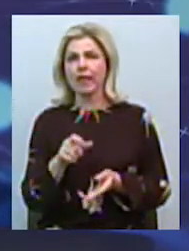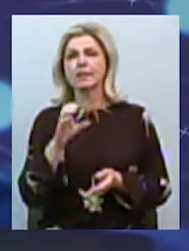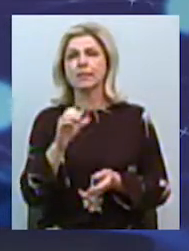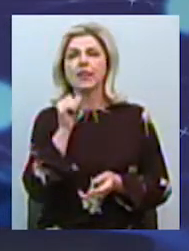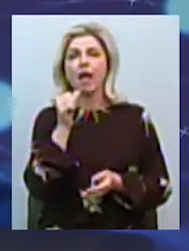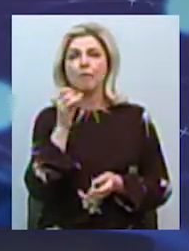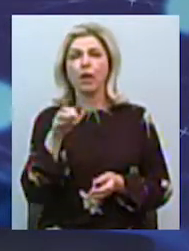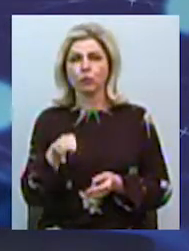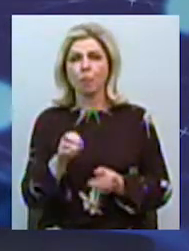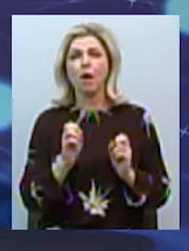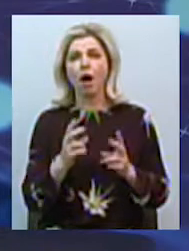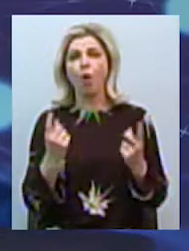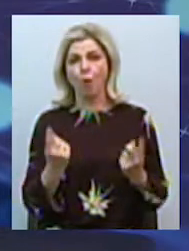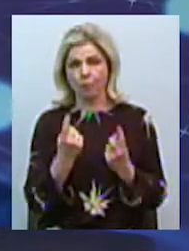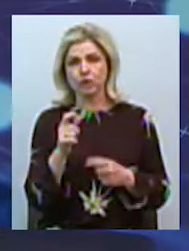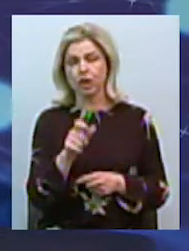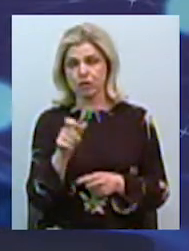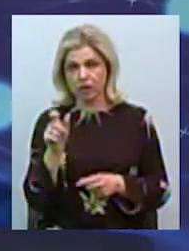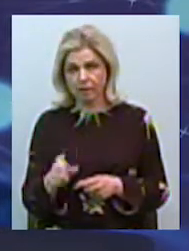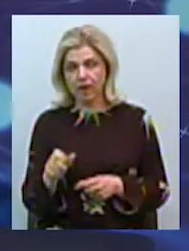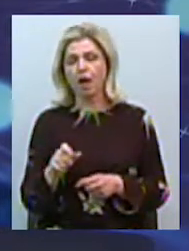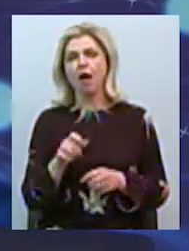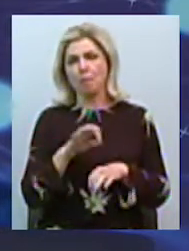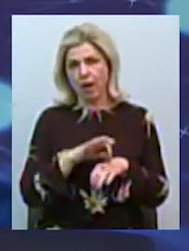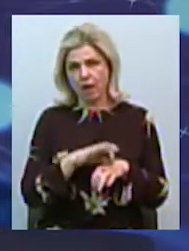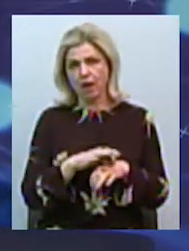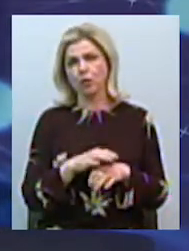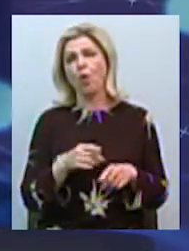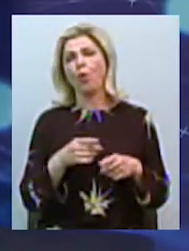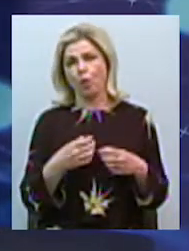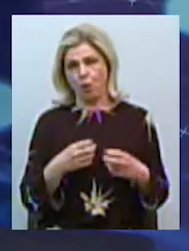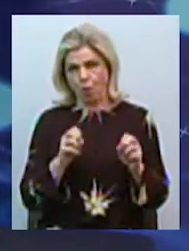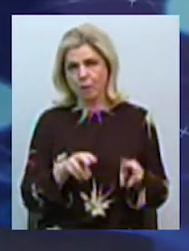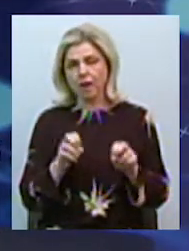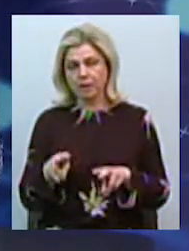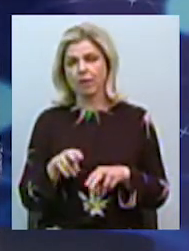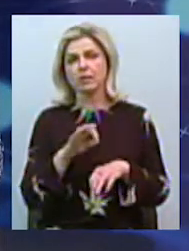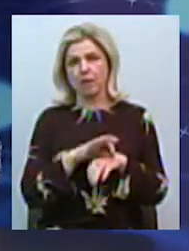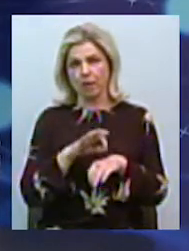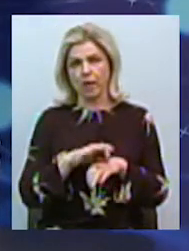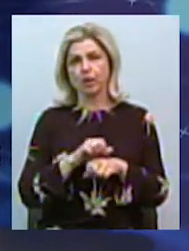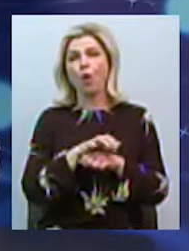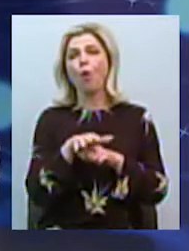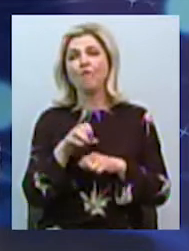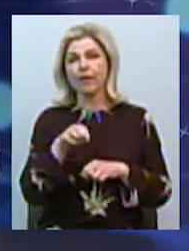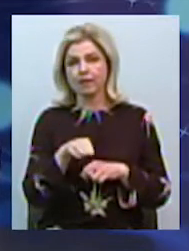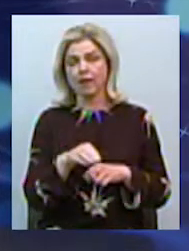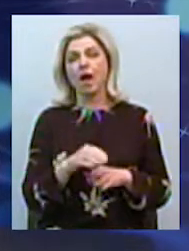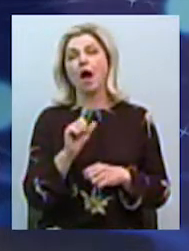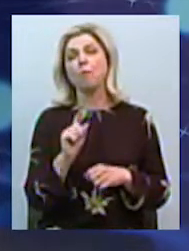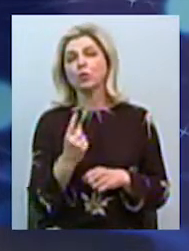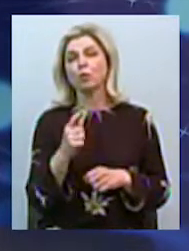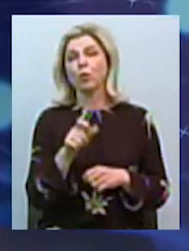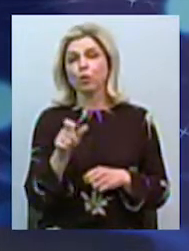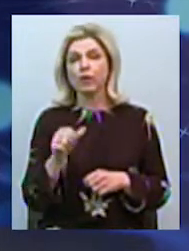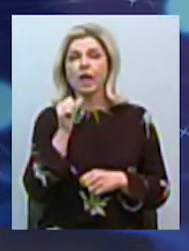як і обычний чоловік, болеють і угрожаємо заболіть коронавірусом COVID-19. Але, чому у